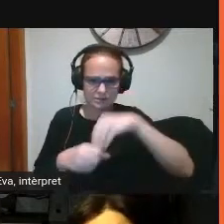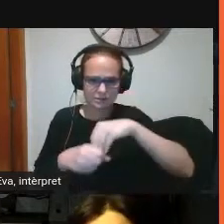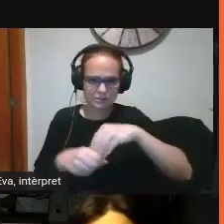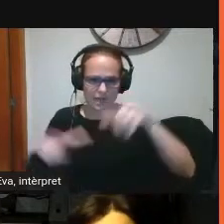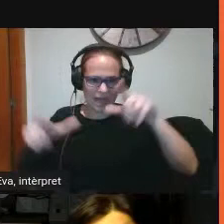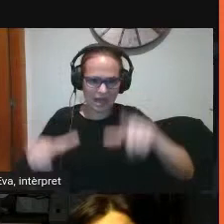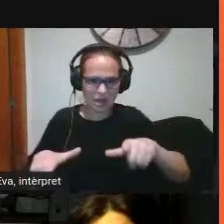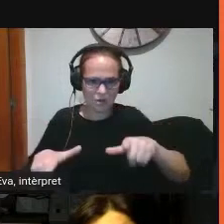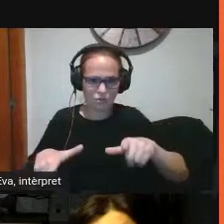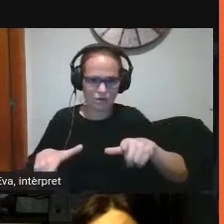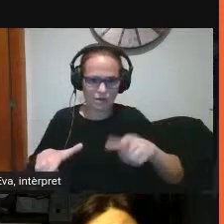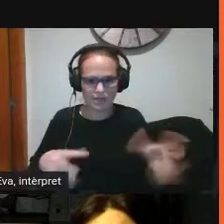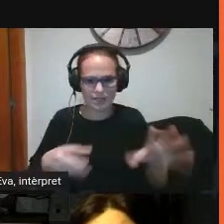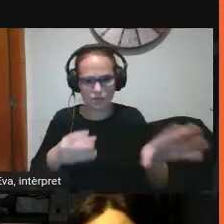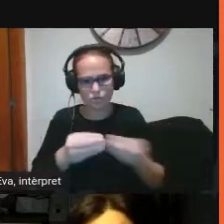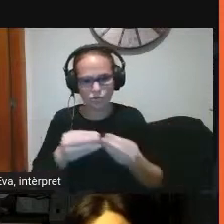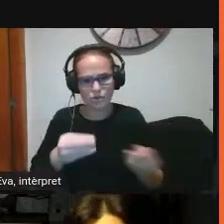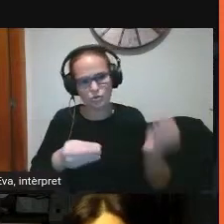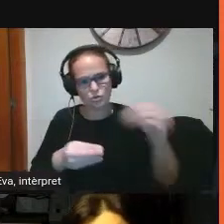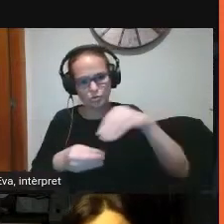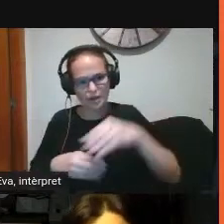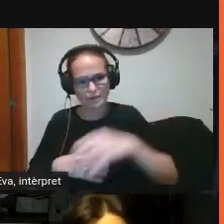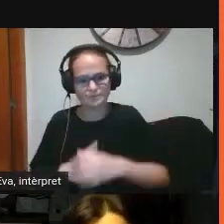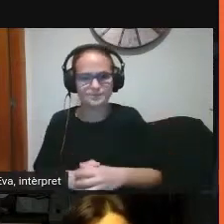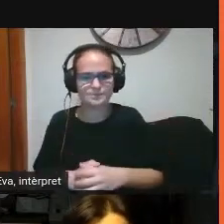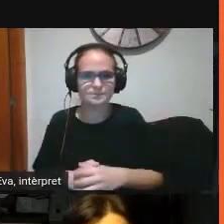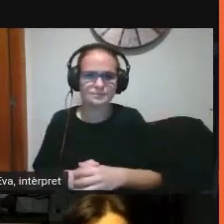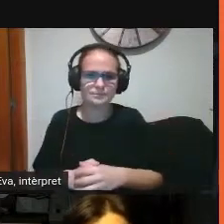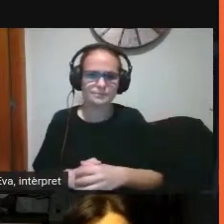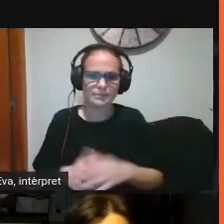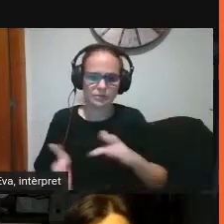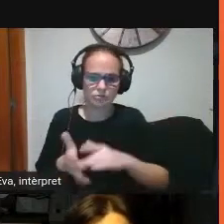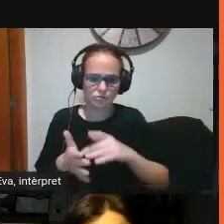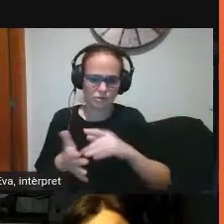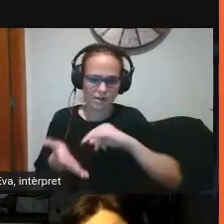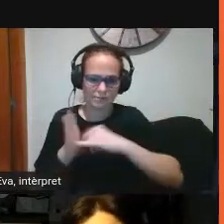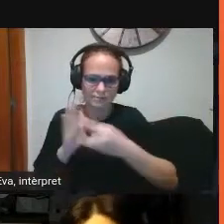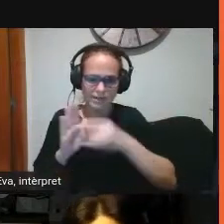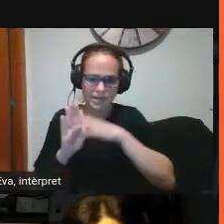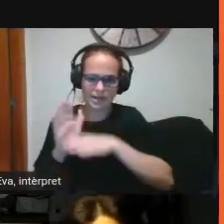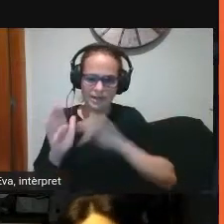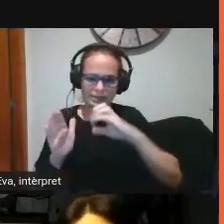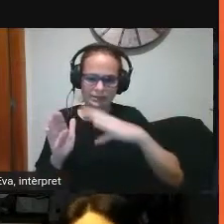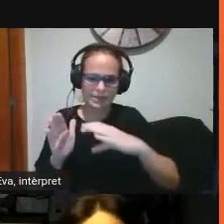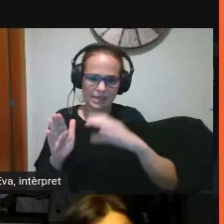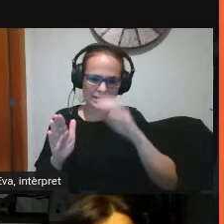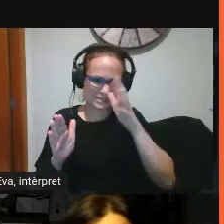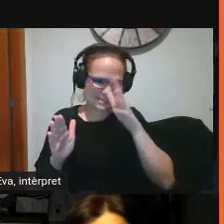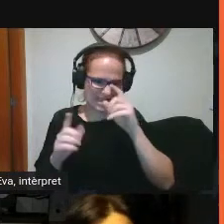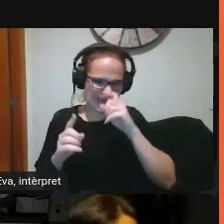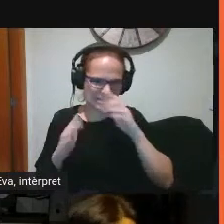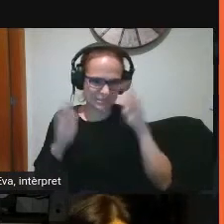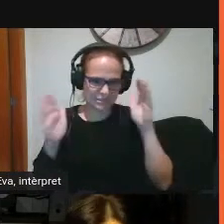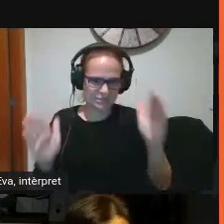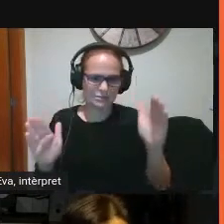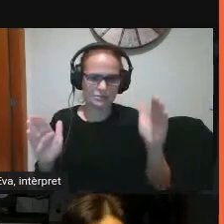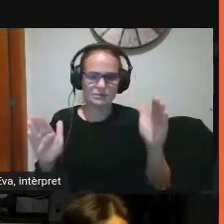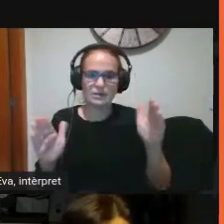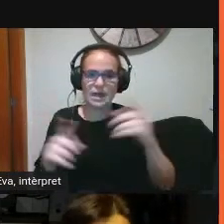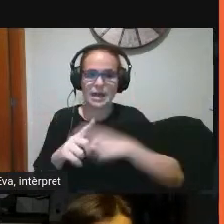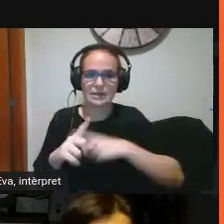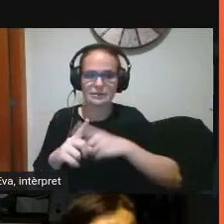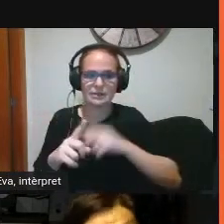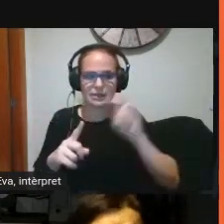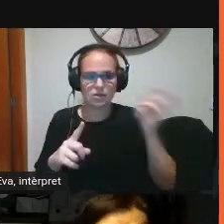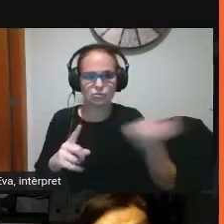llavors al llarg dels cinc anys que va durar aquest pla TAC a nivell de recursos tecnològics perquè